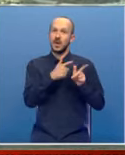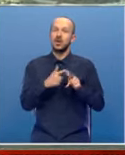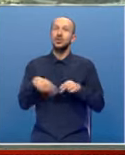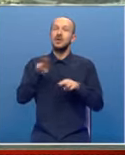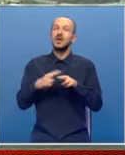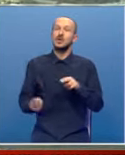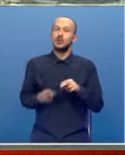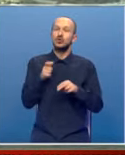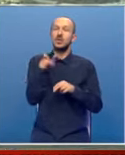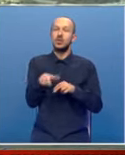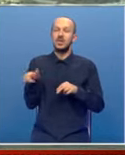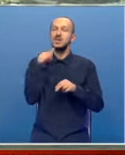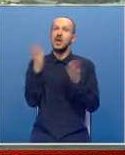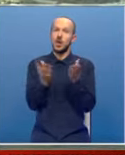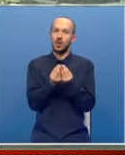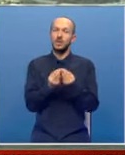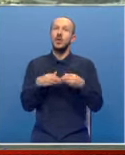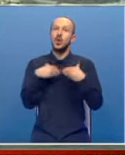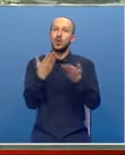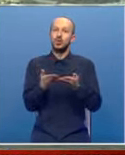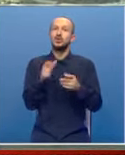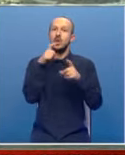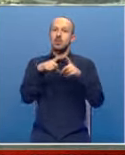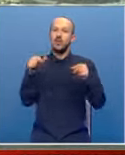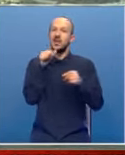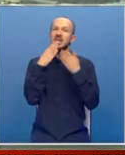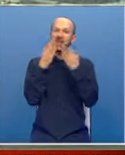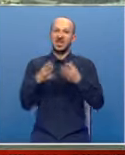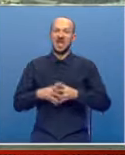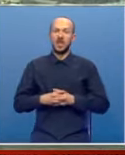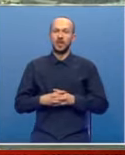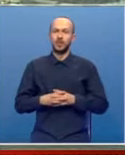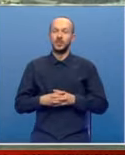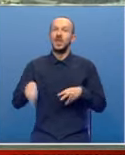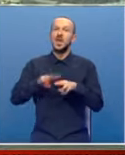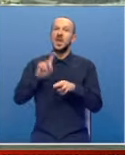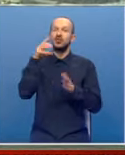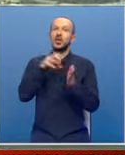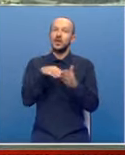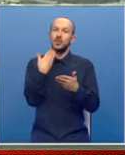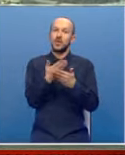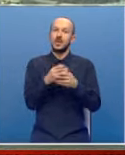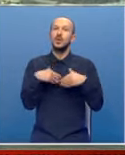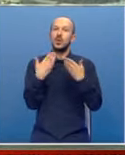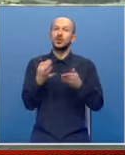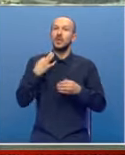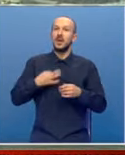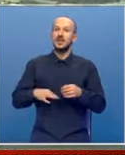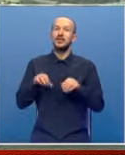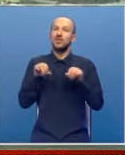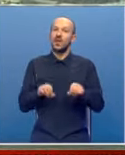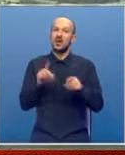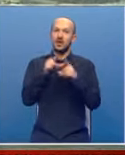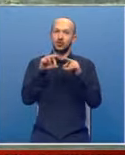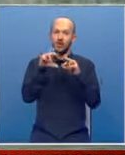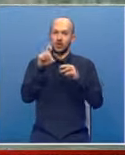najzaslužnijim pojedincima i kolektivima uručene su povelje i zahvalnice. Najviše gradsko priznanje uručeno je predsjedniku vlade